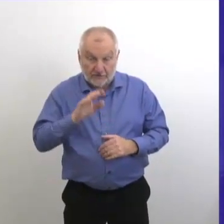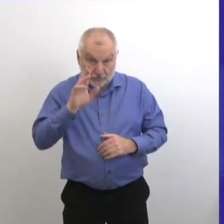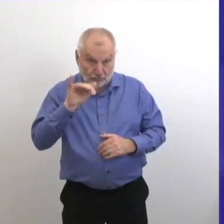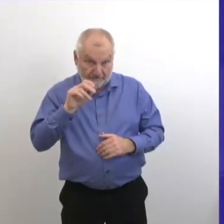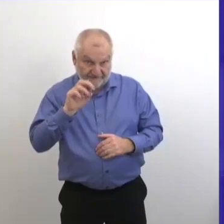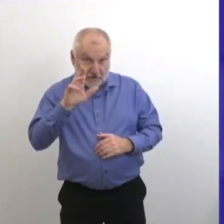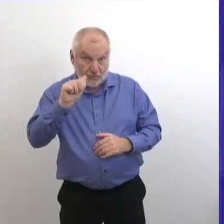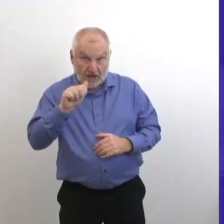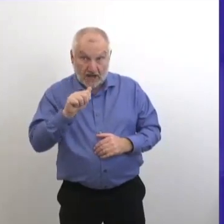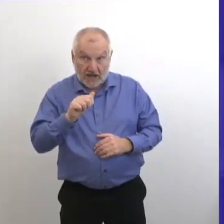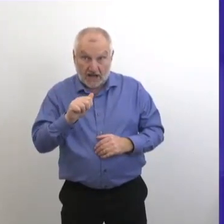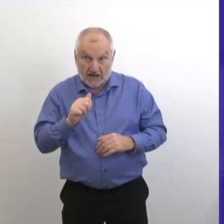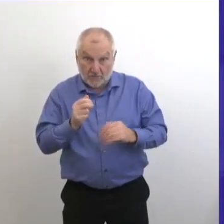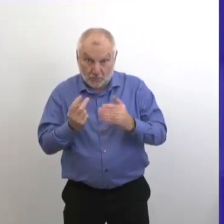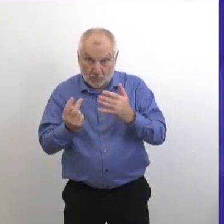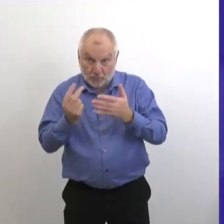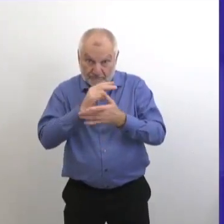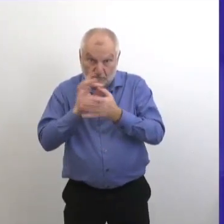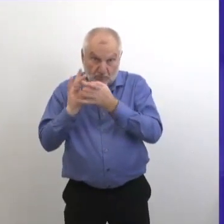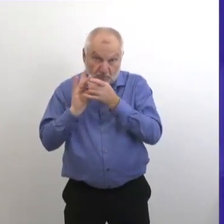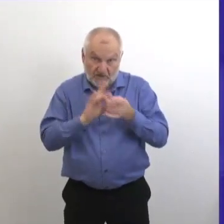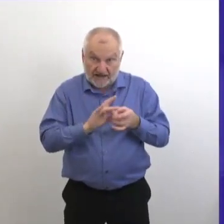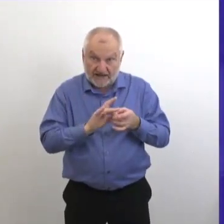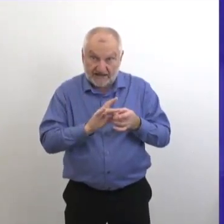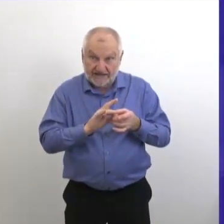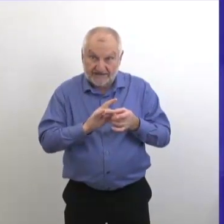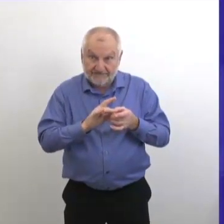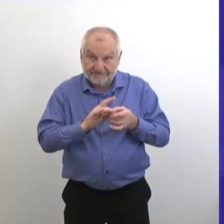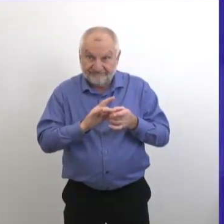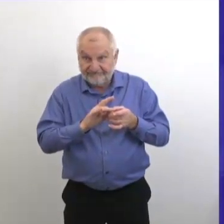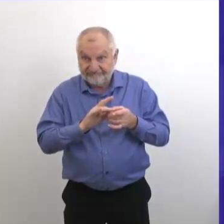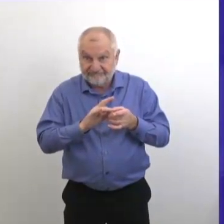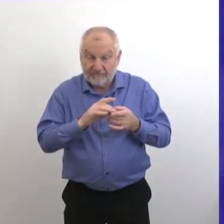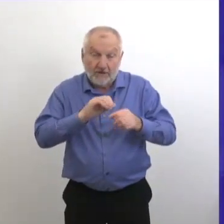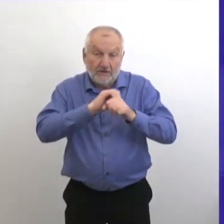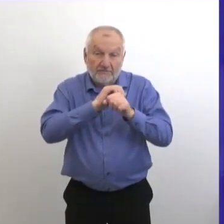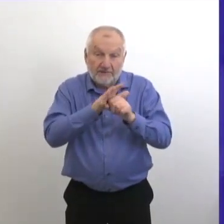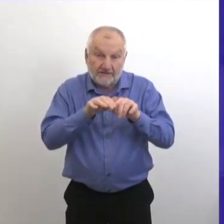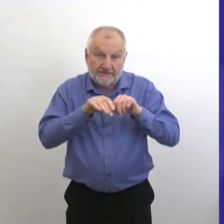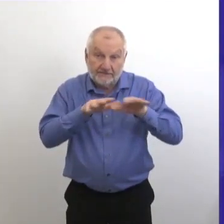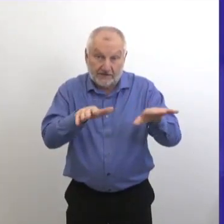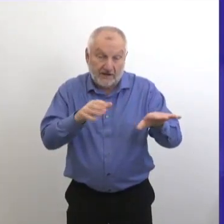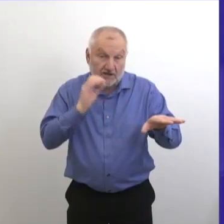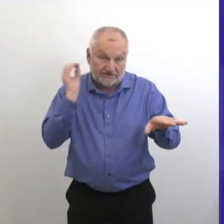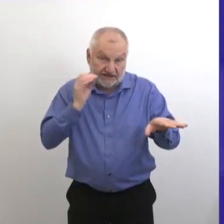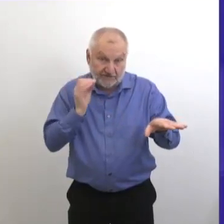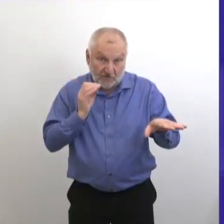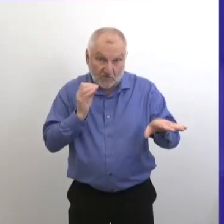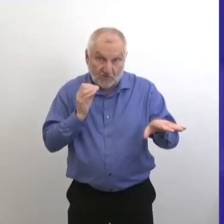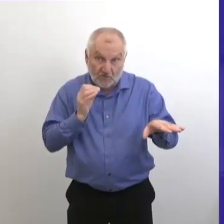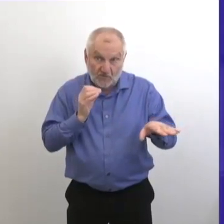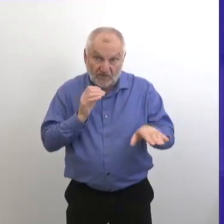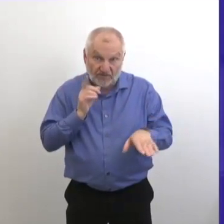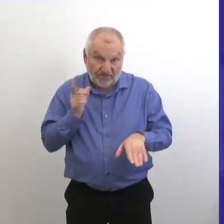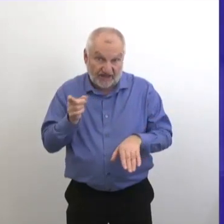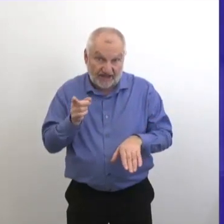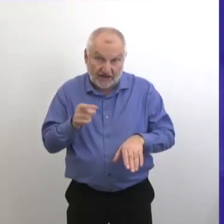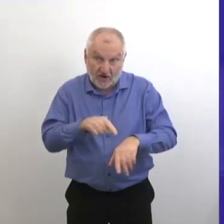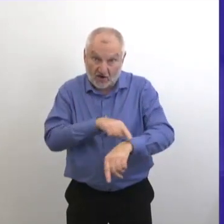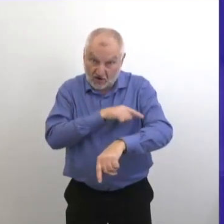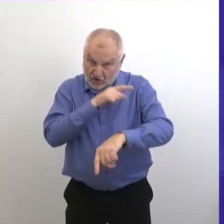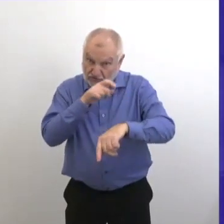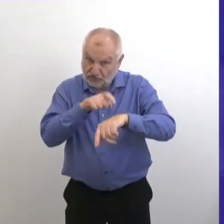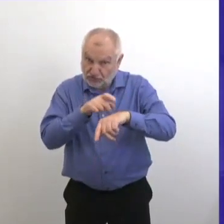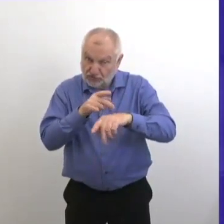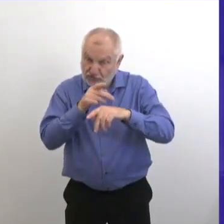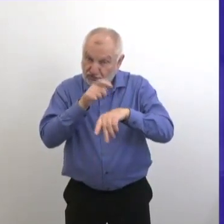de Rivera en Ontario a montré que le manque de surveillance routinière était d des facteurs dans l'explosion